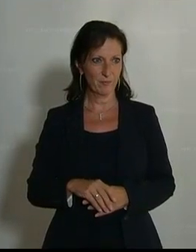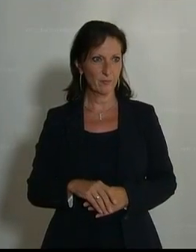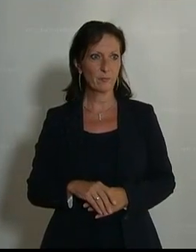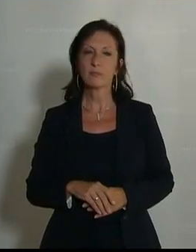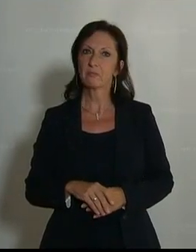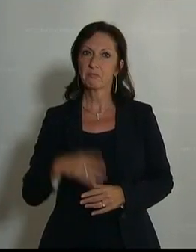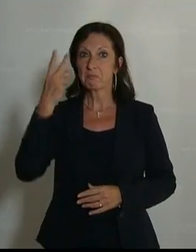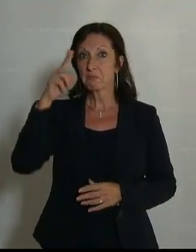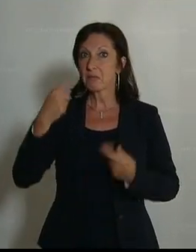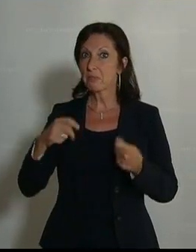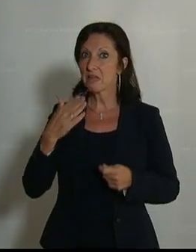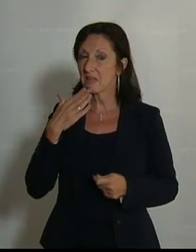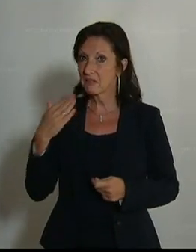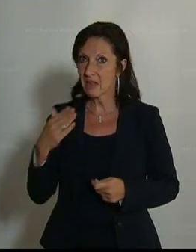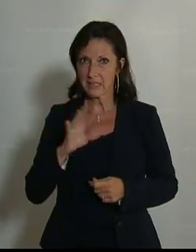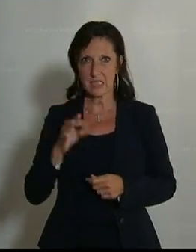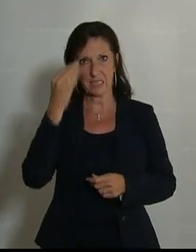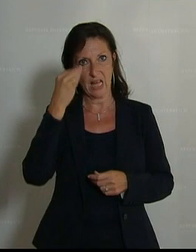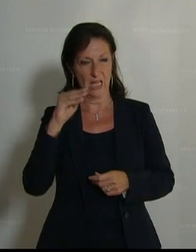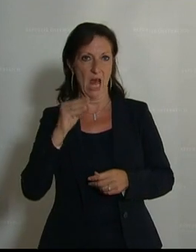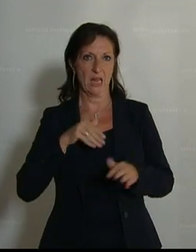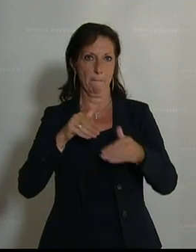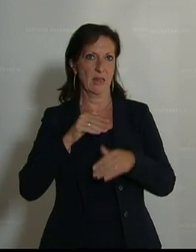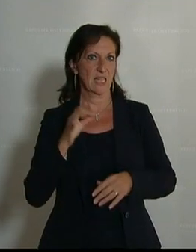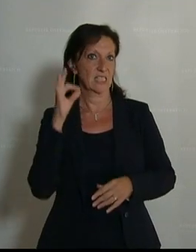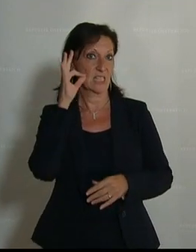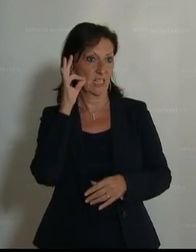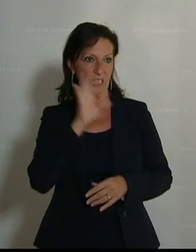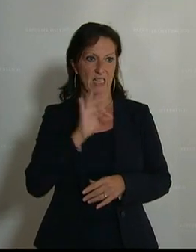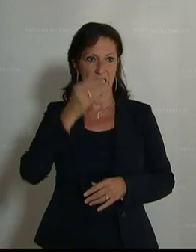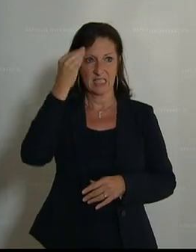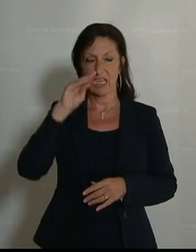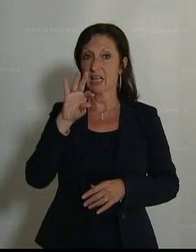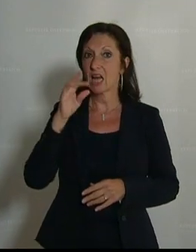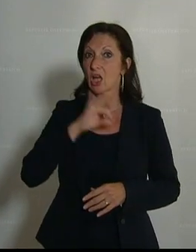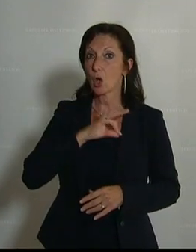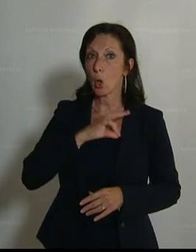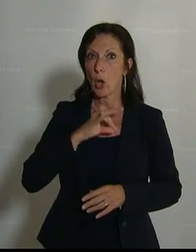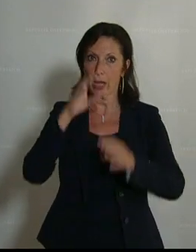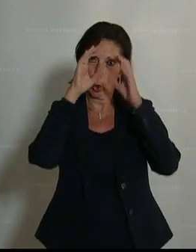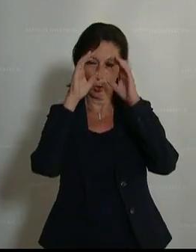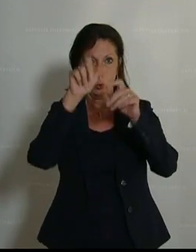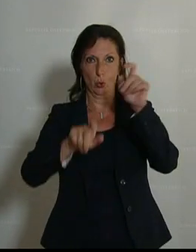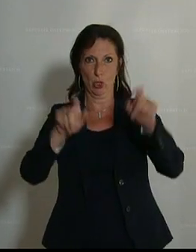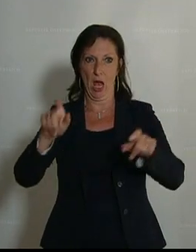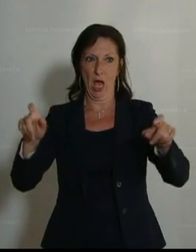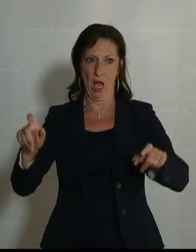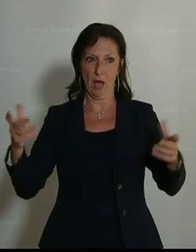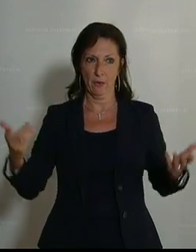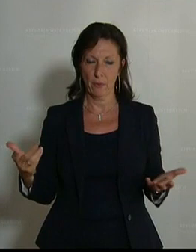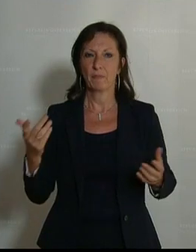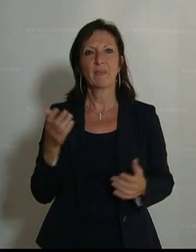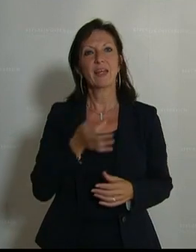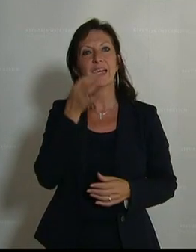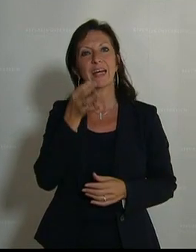Danke Herr Präsident, sehr geehrte MinisterInnen, sehr geehrte Kolleginnen und Kollegen, werte ZuseherInnen und Zuseher. Ich möchte in meiner